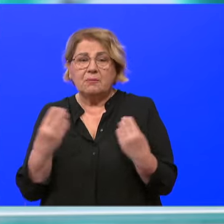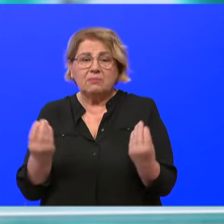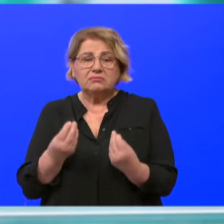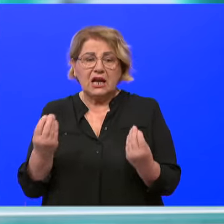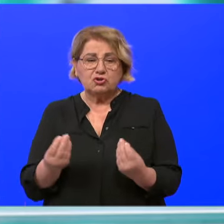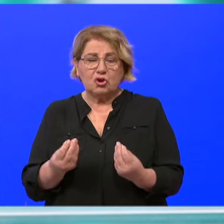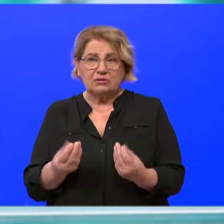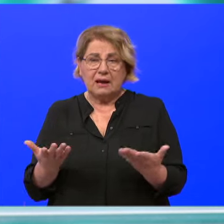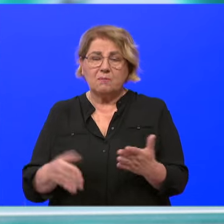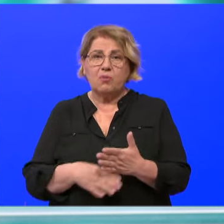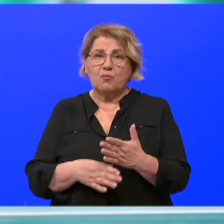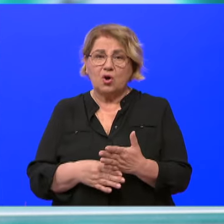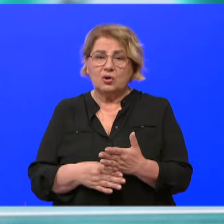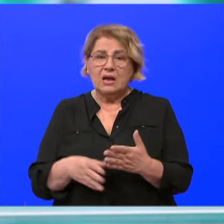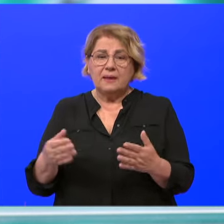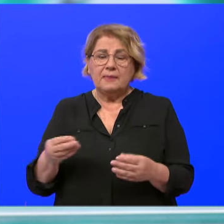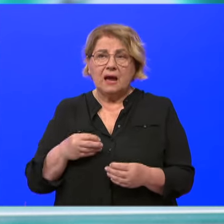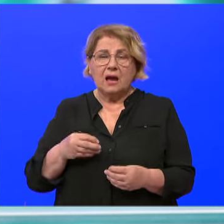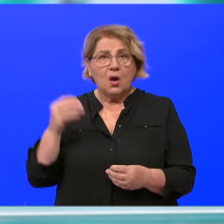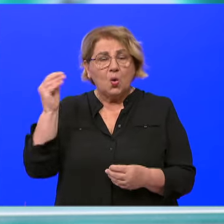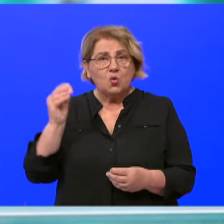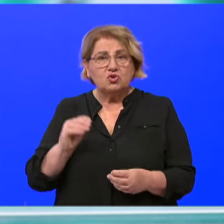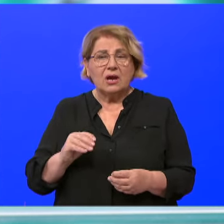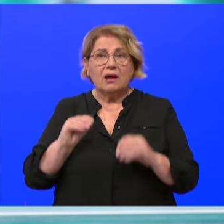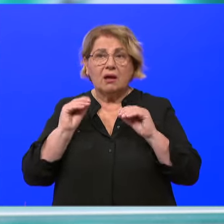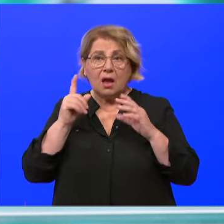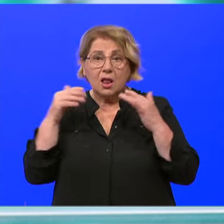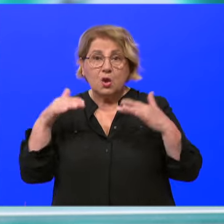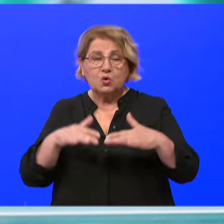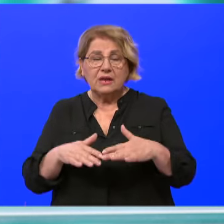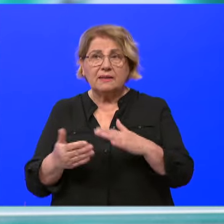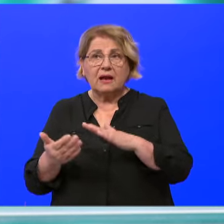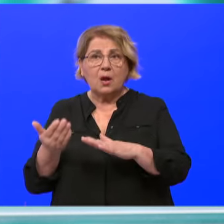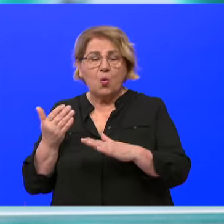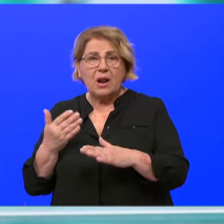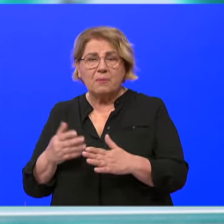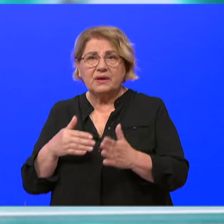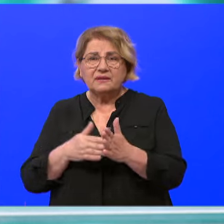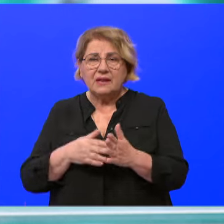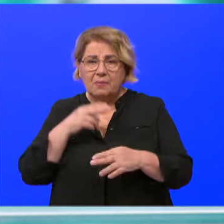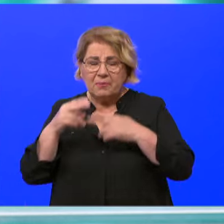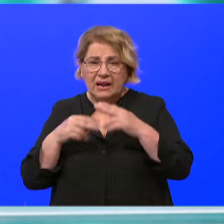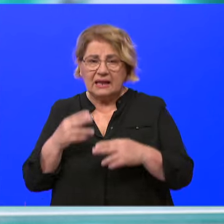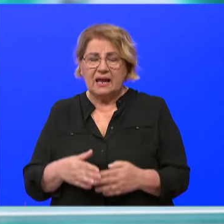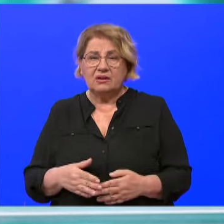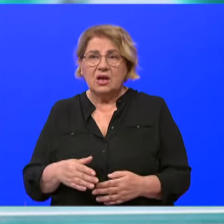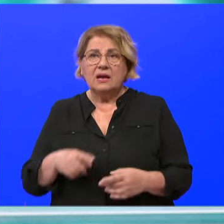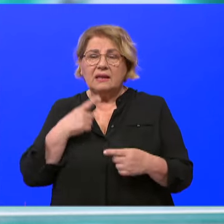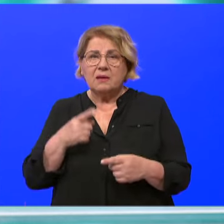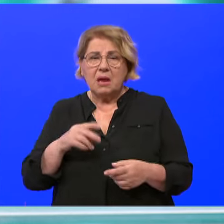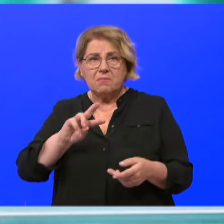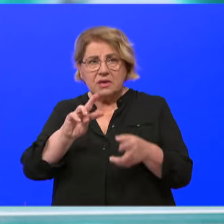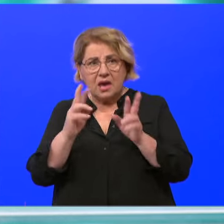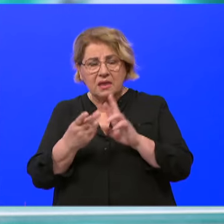da uletimo, da učimo ljude preventivi, da učimo ljude zdravom životu, da im mijenjamo